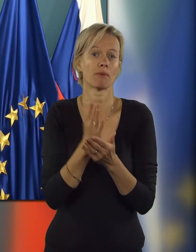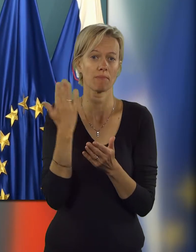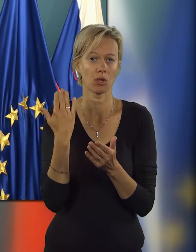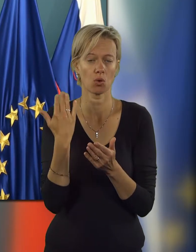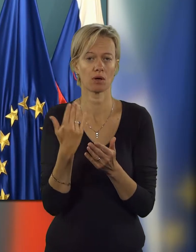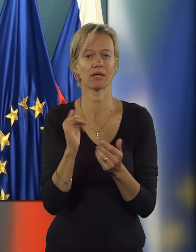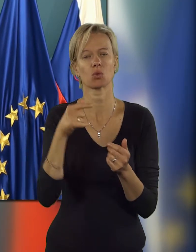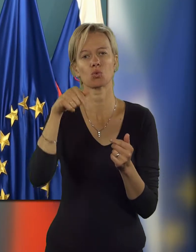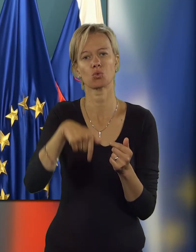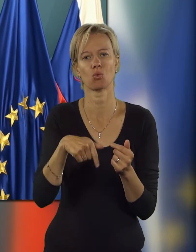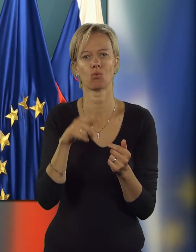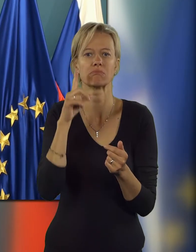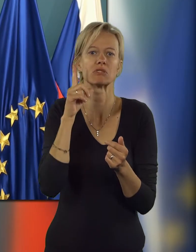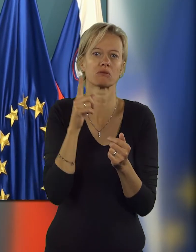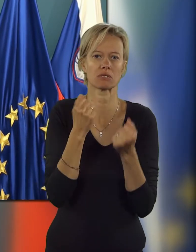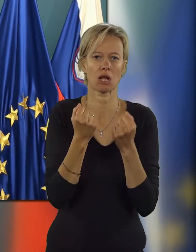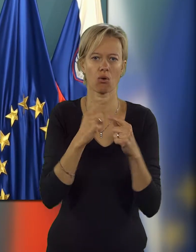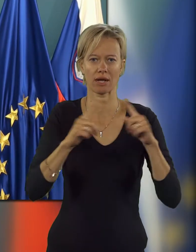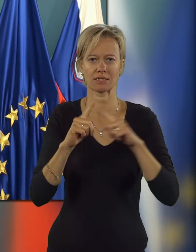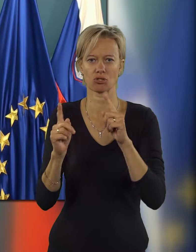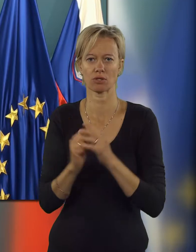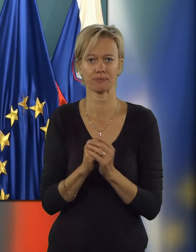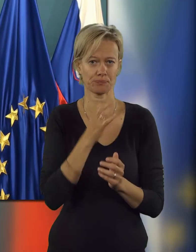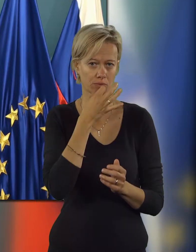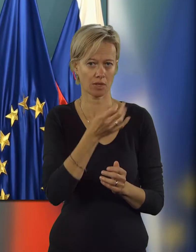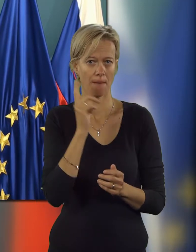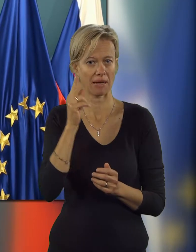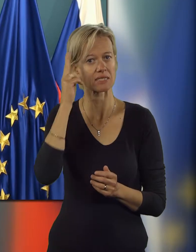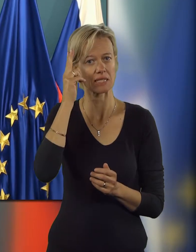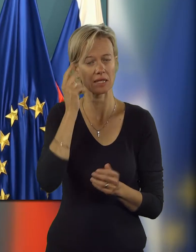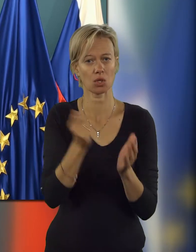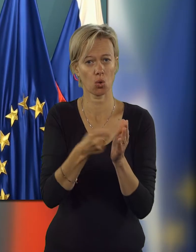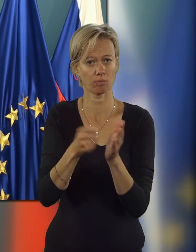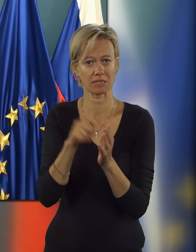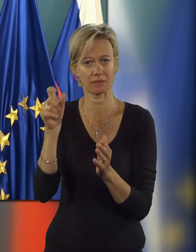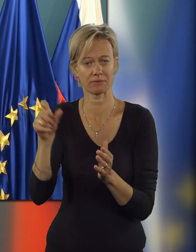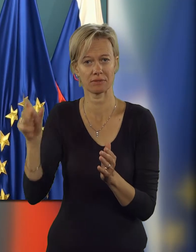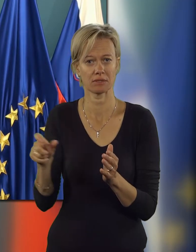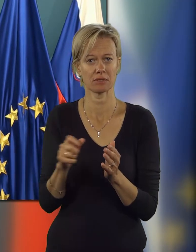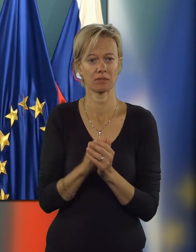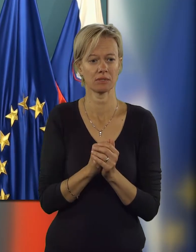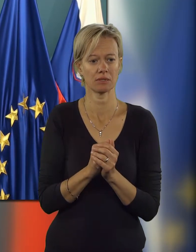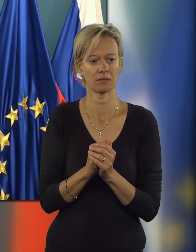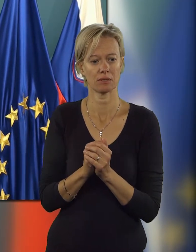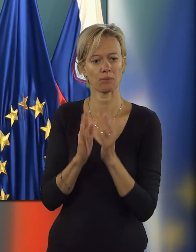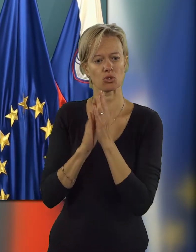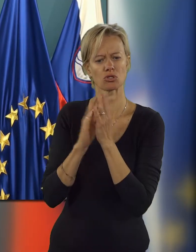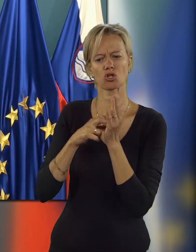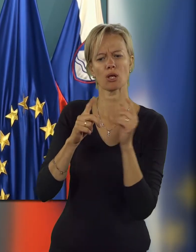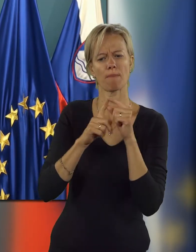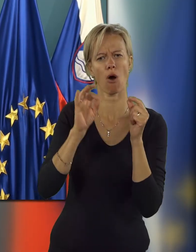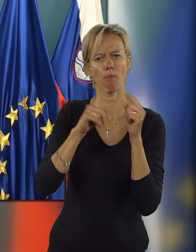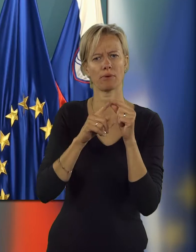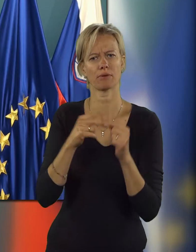bil, je tukaj v bistvu zelo različen. Ampak znani kupci so na... Bi postila, je še